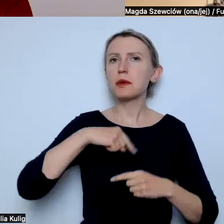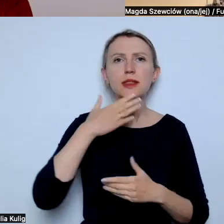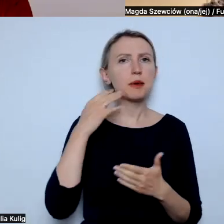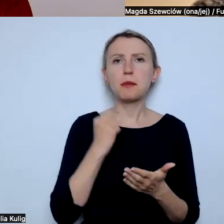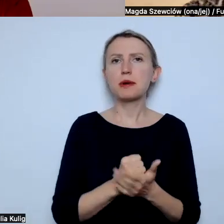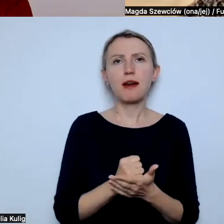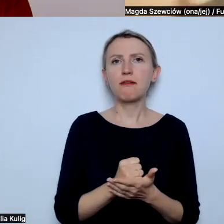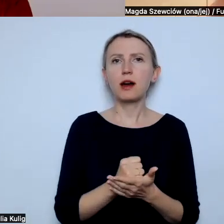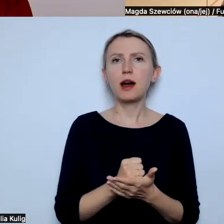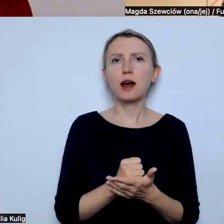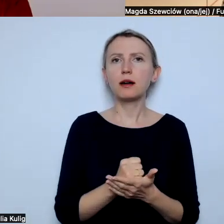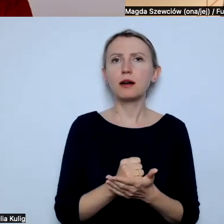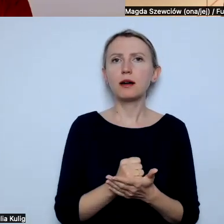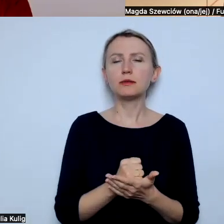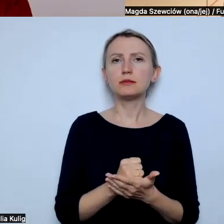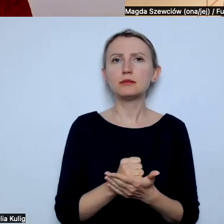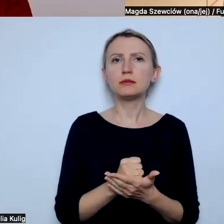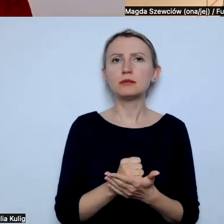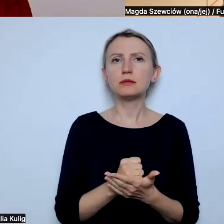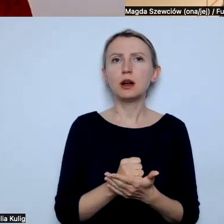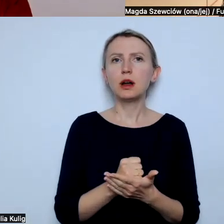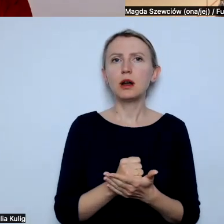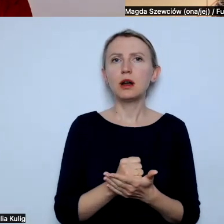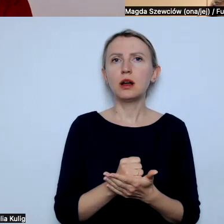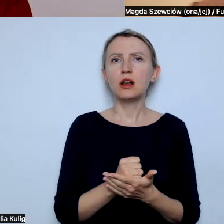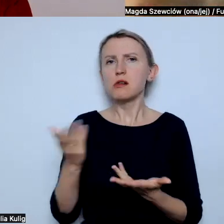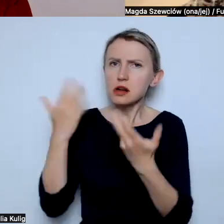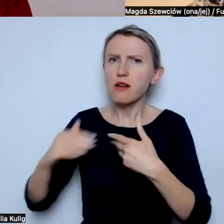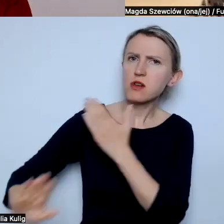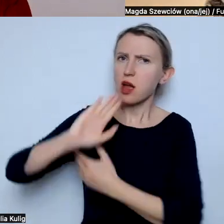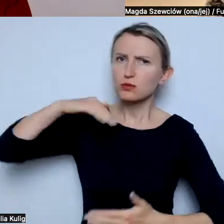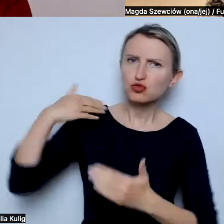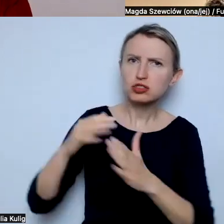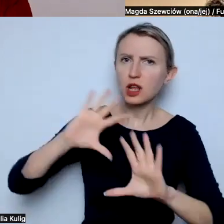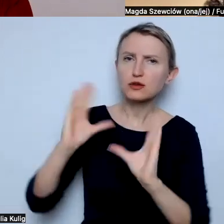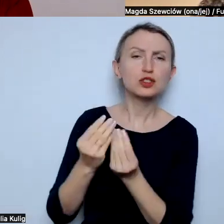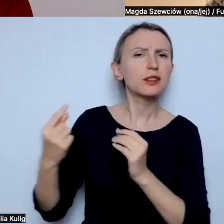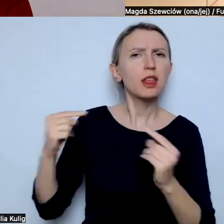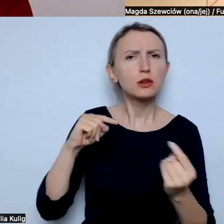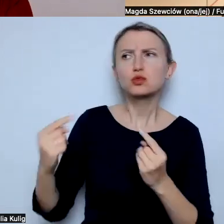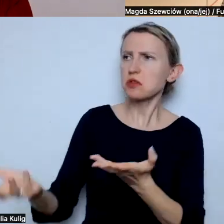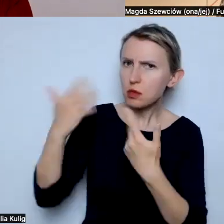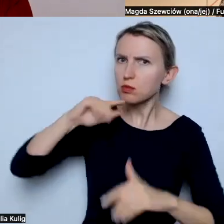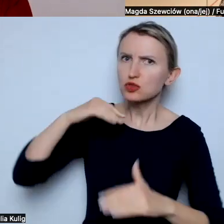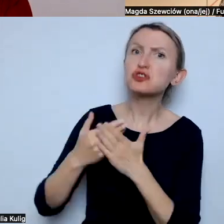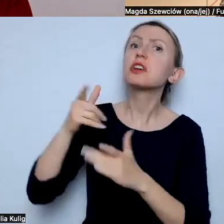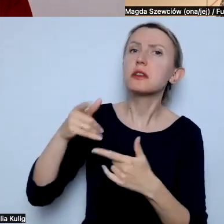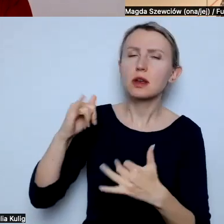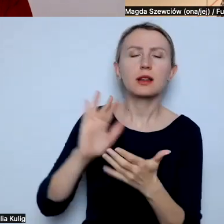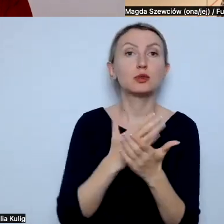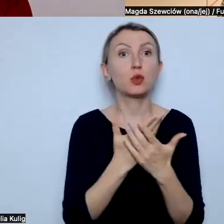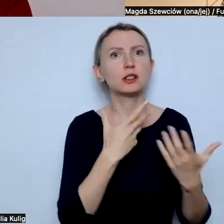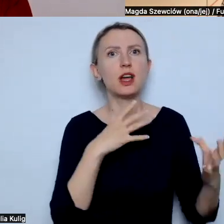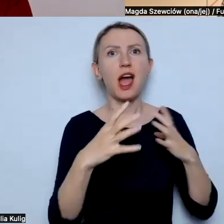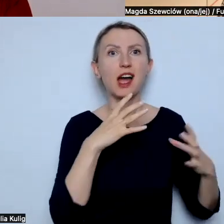autować kogoś na siłę, tu mam na myśli wszystkie te dyskusje, kiedy jakiś znany aktor się autuje i